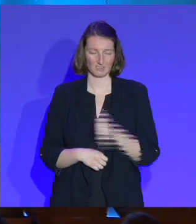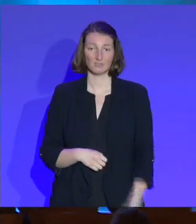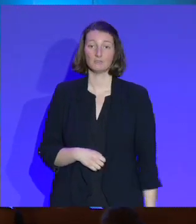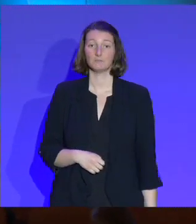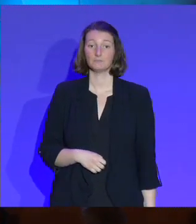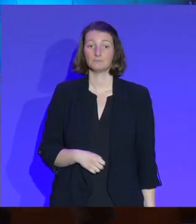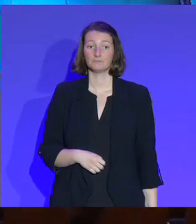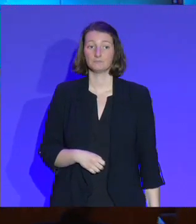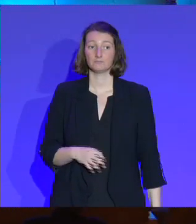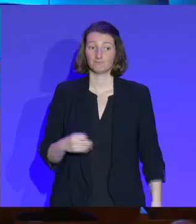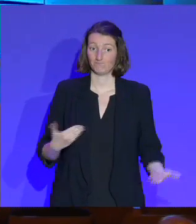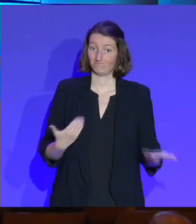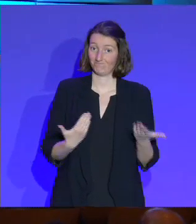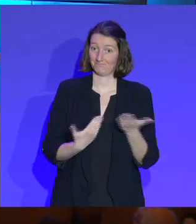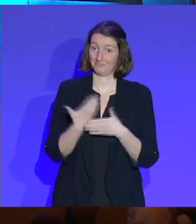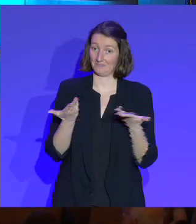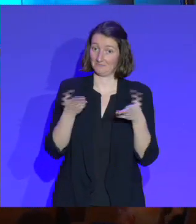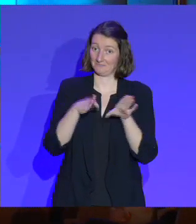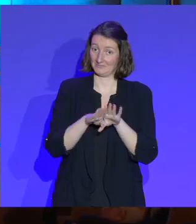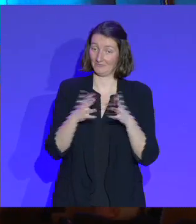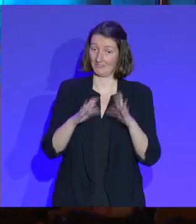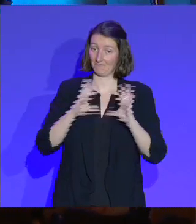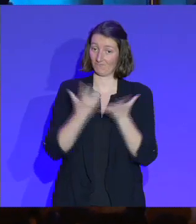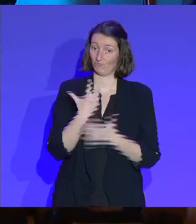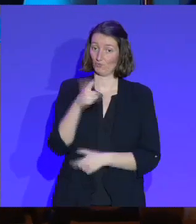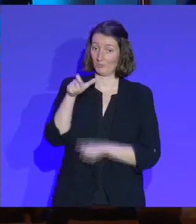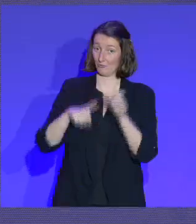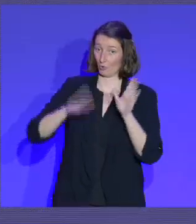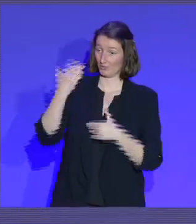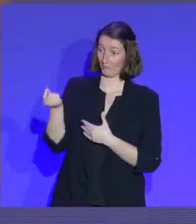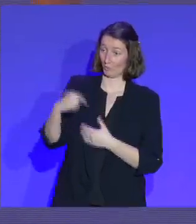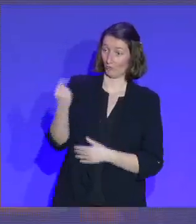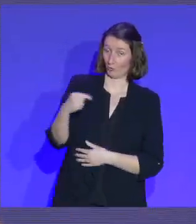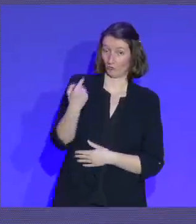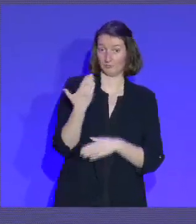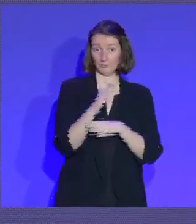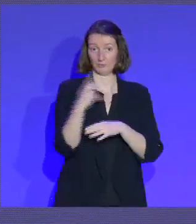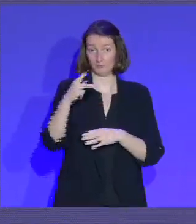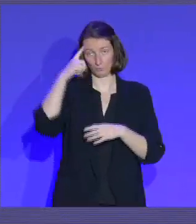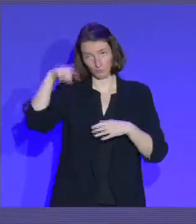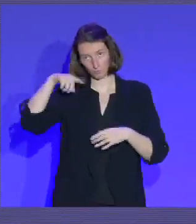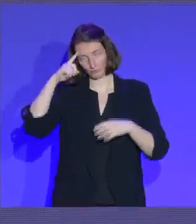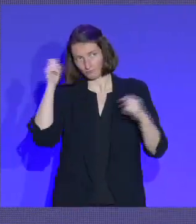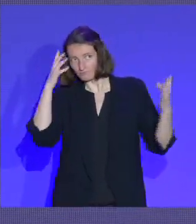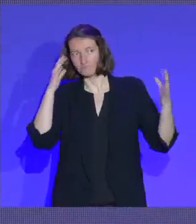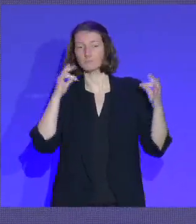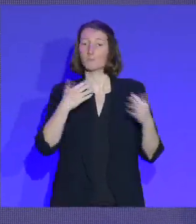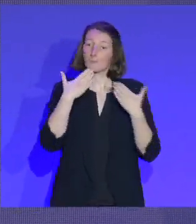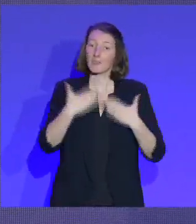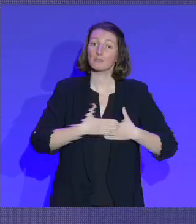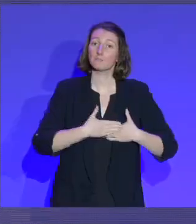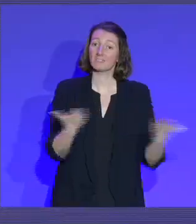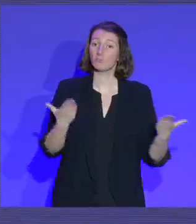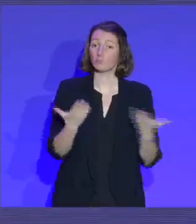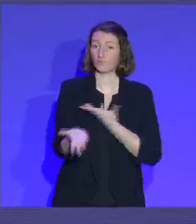Ainsi s'achève cette matinée avec trois candidats qui sont venus nous rejoindre, qui ont présenté leur vision. Merci à vous toutes et tous